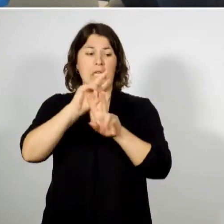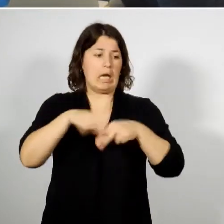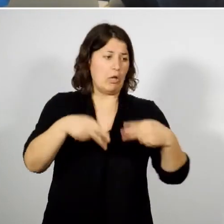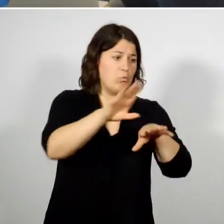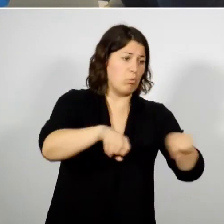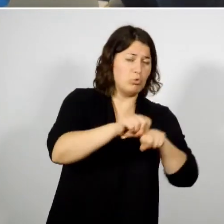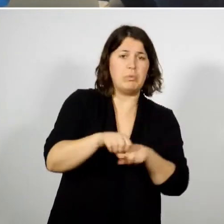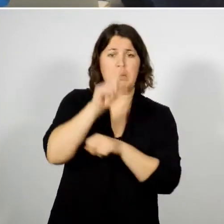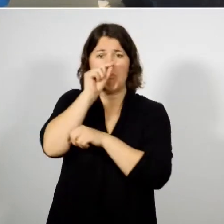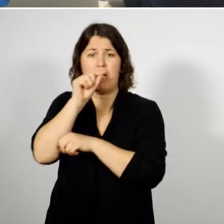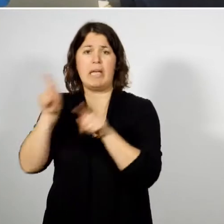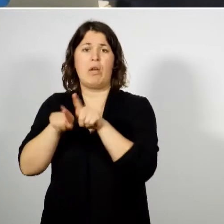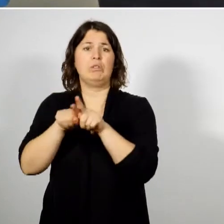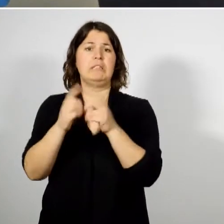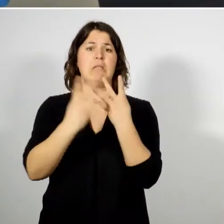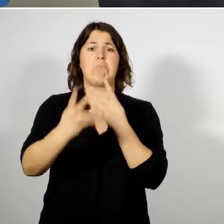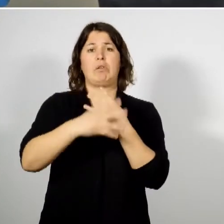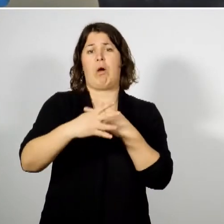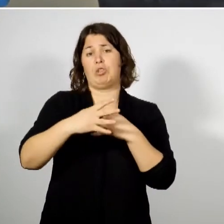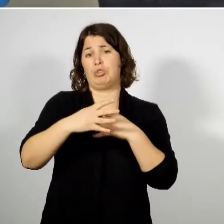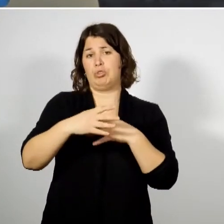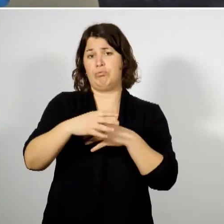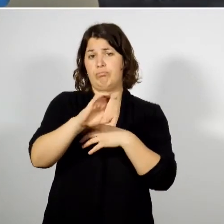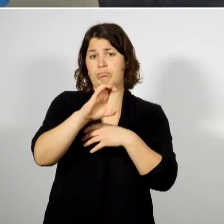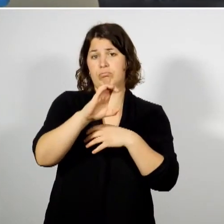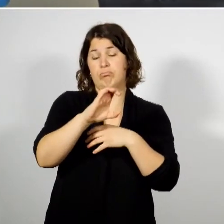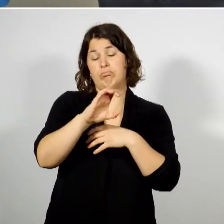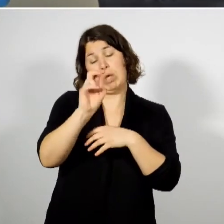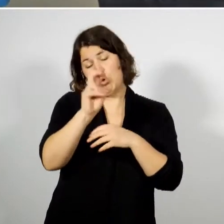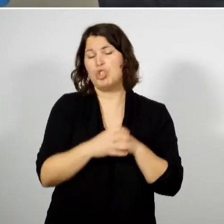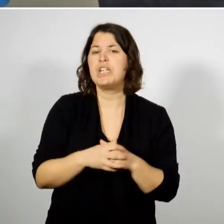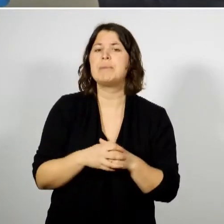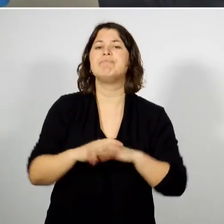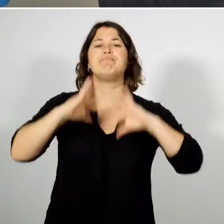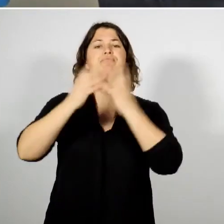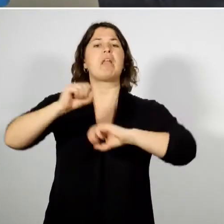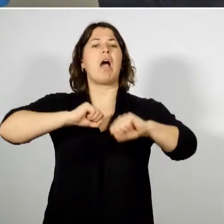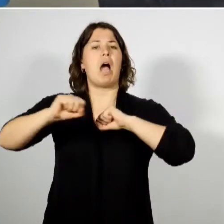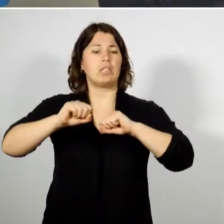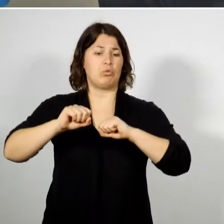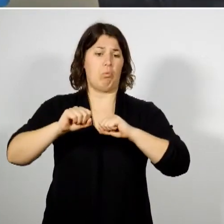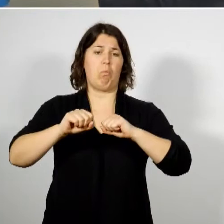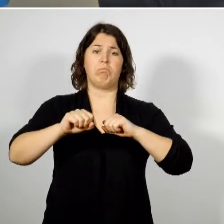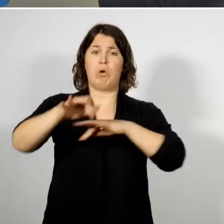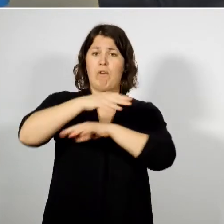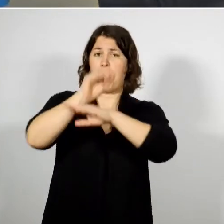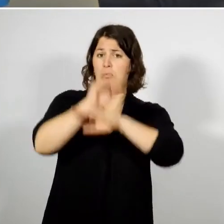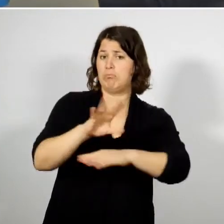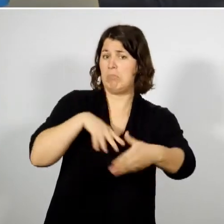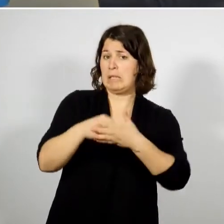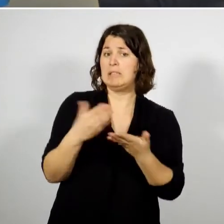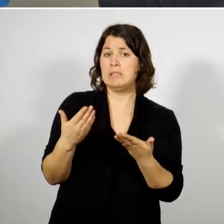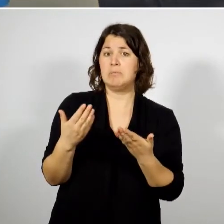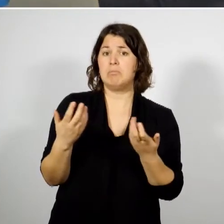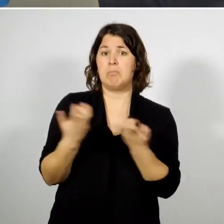poulaillers et pâturages. Ces actions participent et participeront à la préservation de l'environnement, comme la présence du